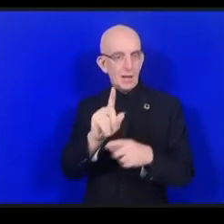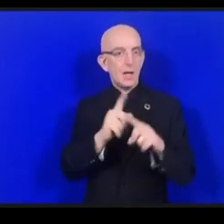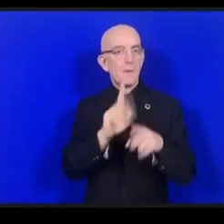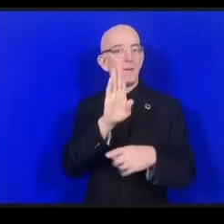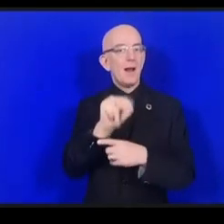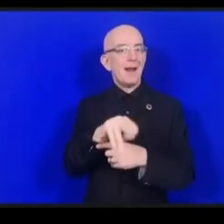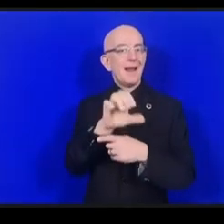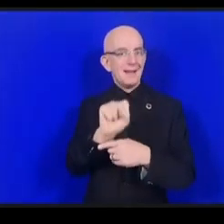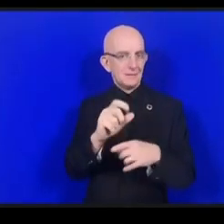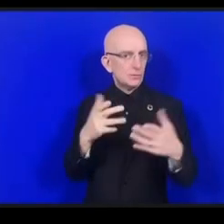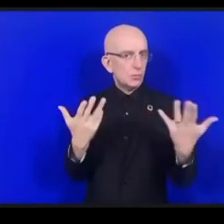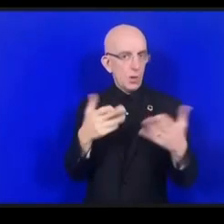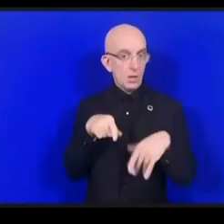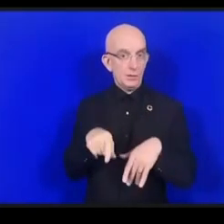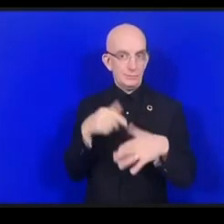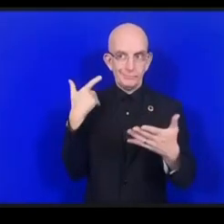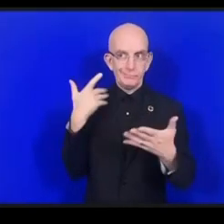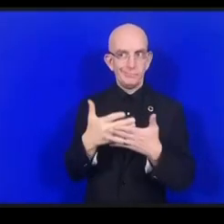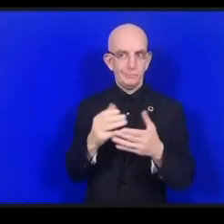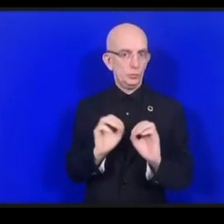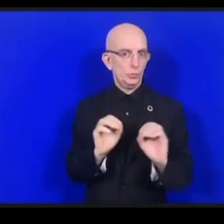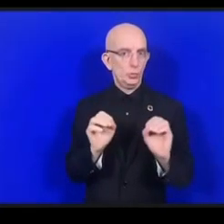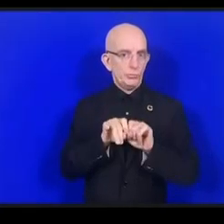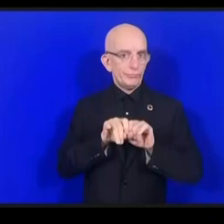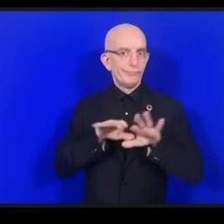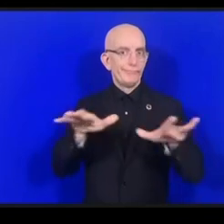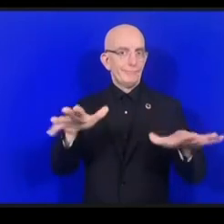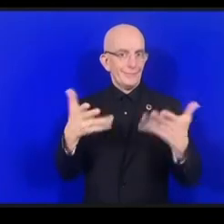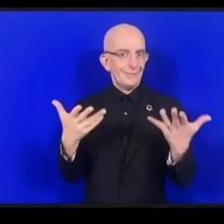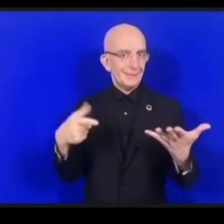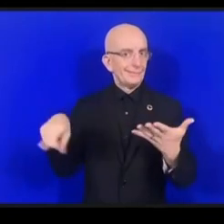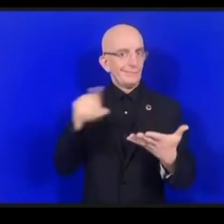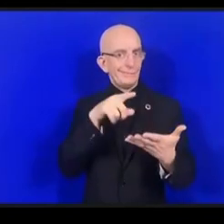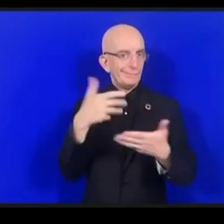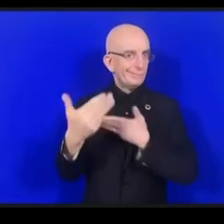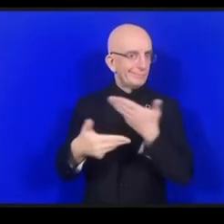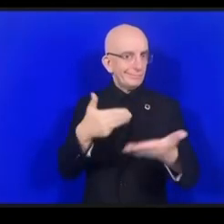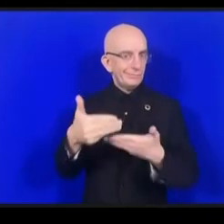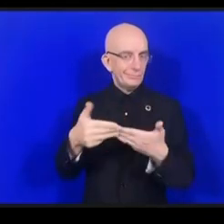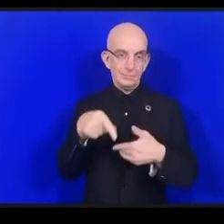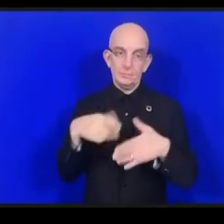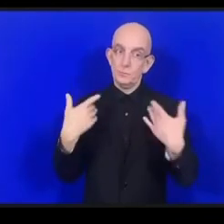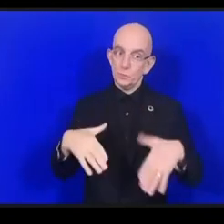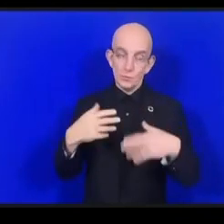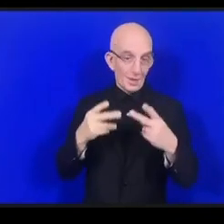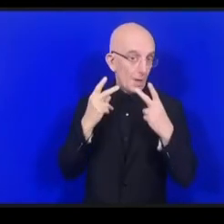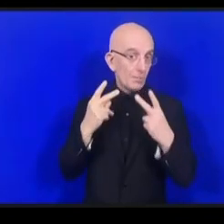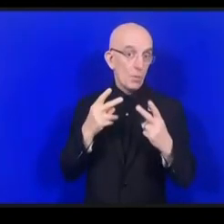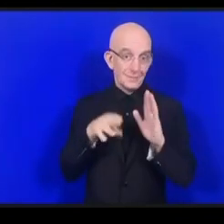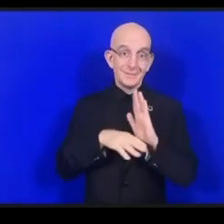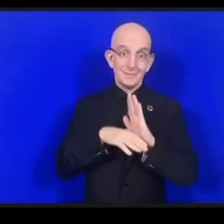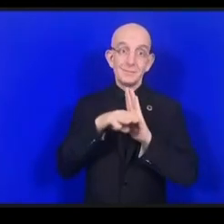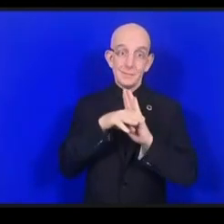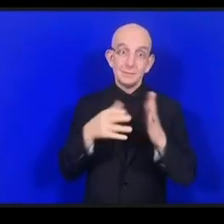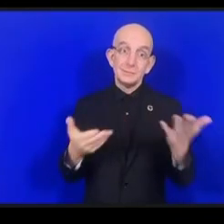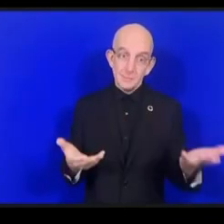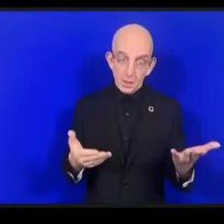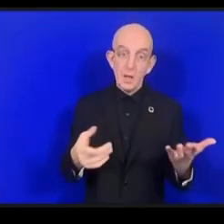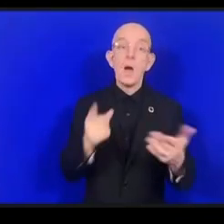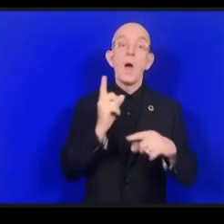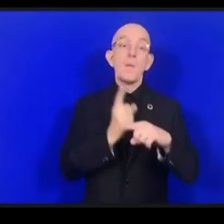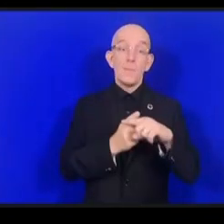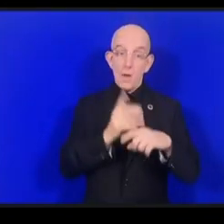و-DNS فنحن نعمل بأننا سنتوصل إلى